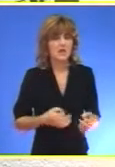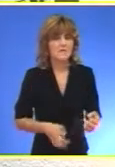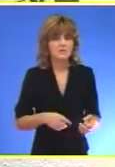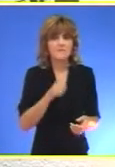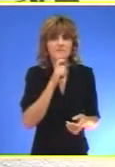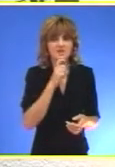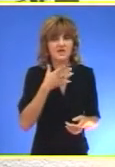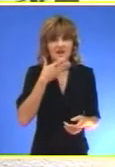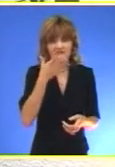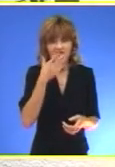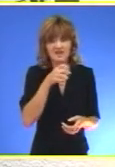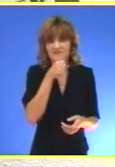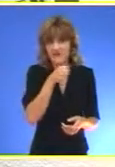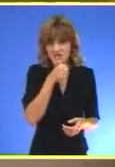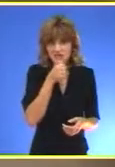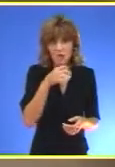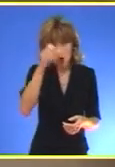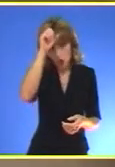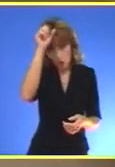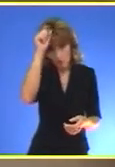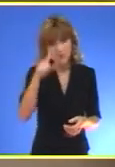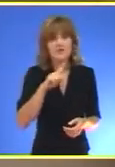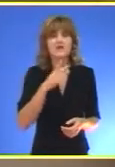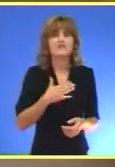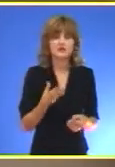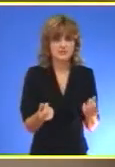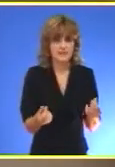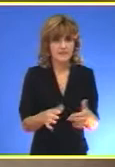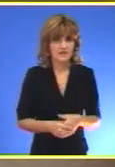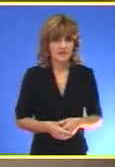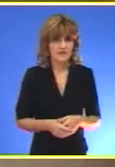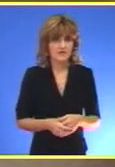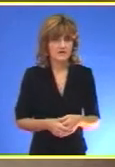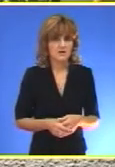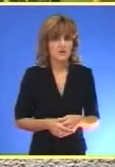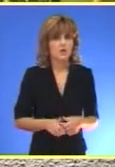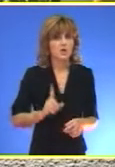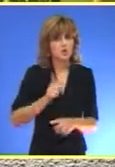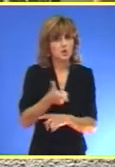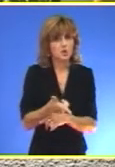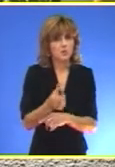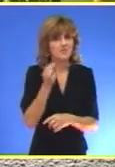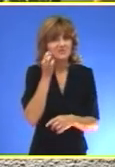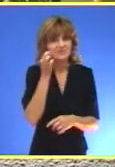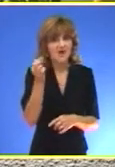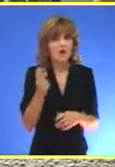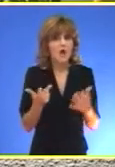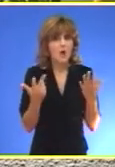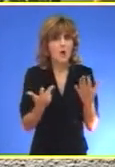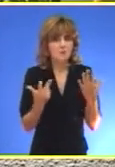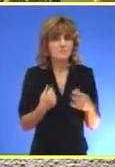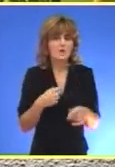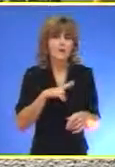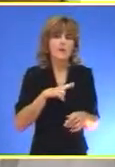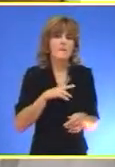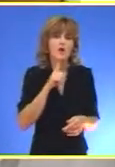Mađarske Hrvatske Francuske Rumunije I naravno naše zemne Drugog dana Osmog Imat ćete